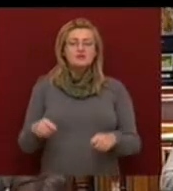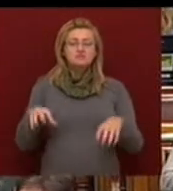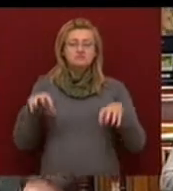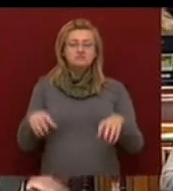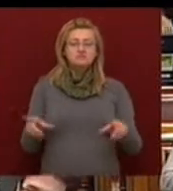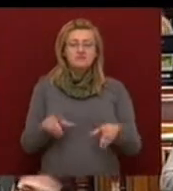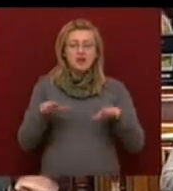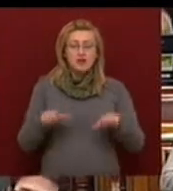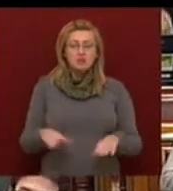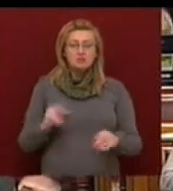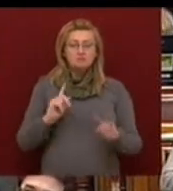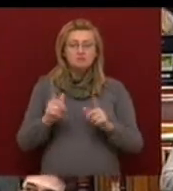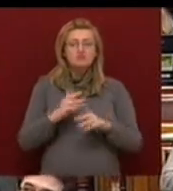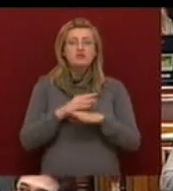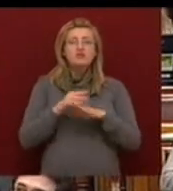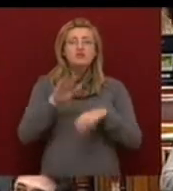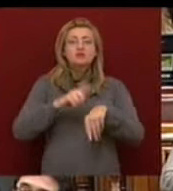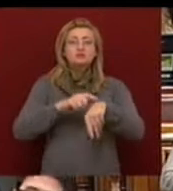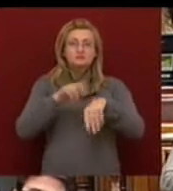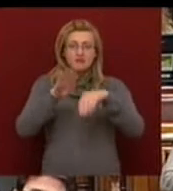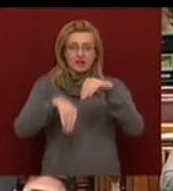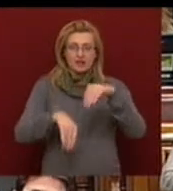az öt parlamenti frakcióval... Frakciózat úr, lejárt az ideje.